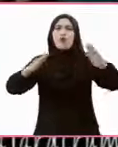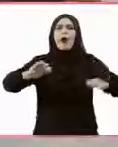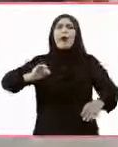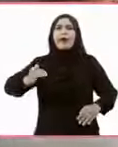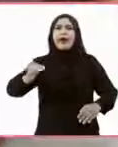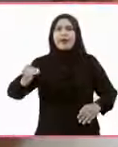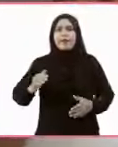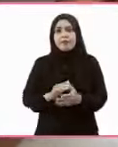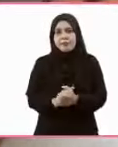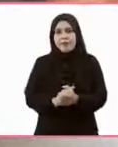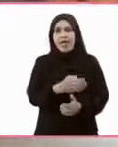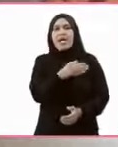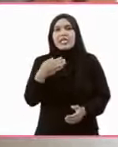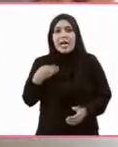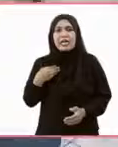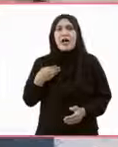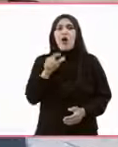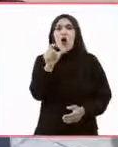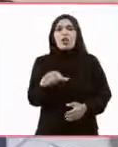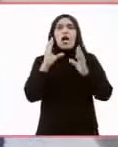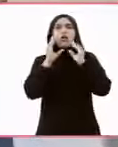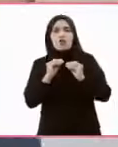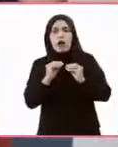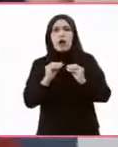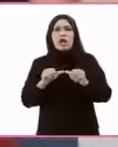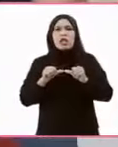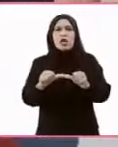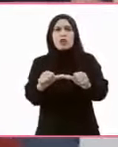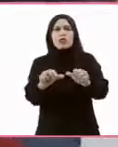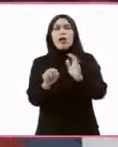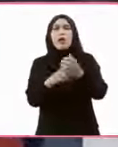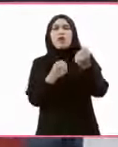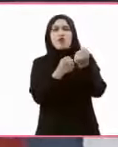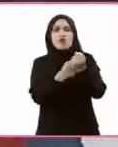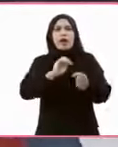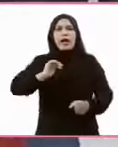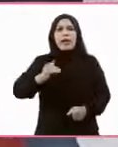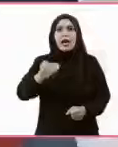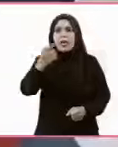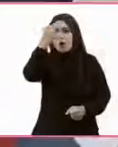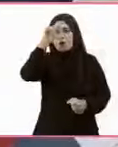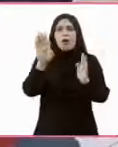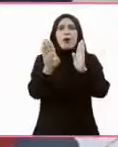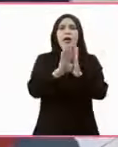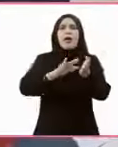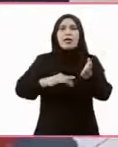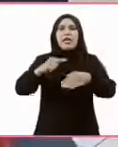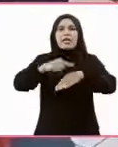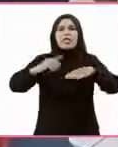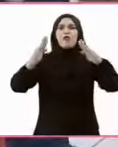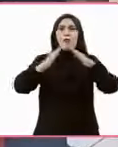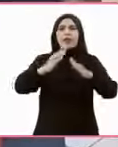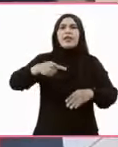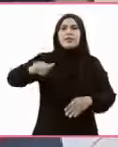-anak tersebut Serta orang tua dan wali murid yang terus mendukung anaknya Untuk melakukan pembelajaran